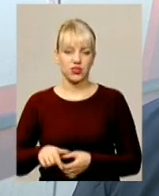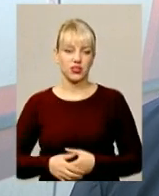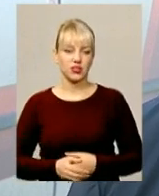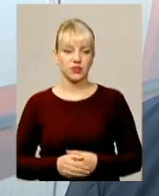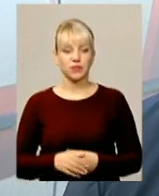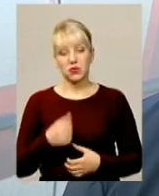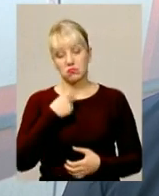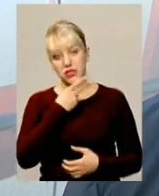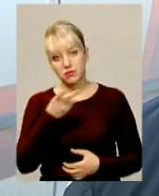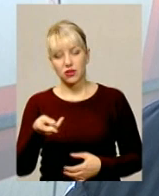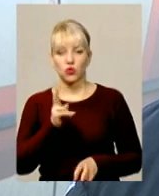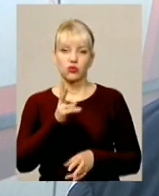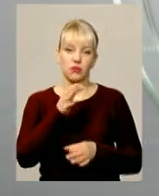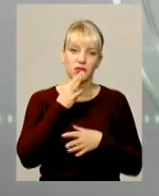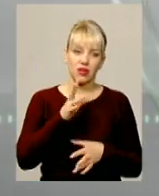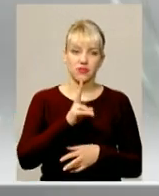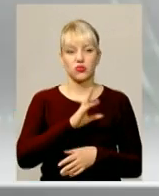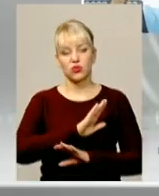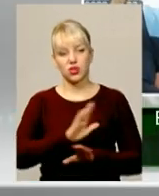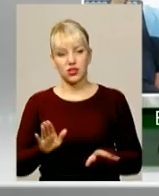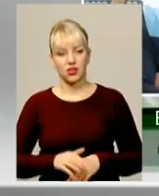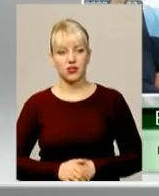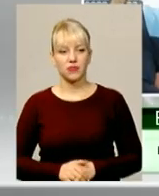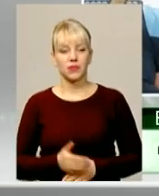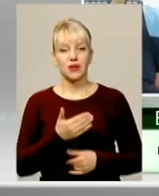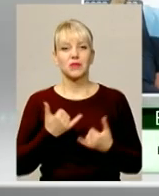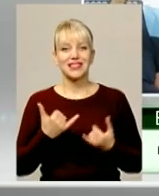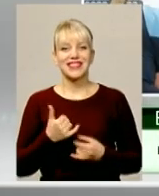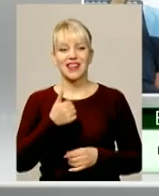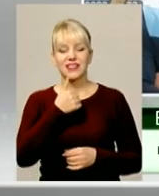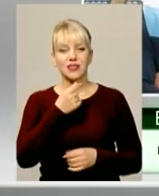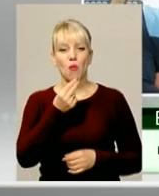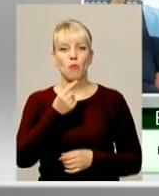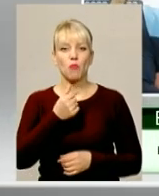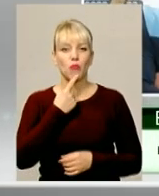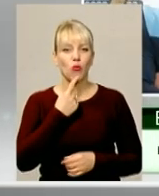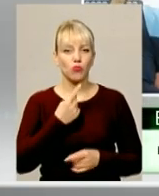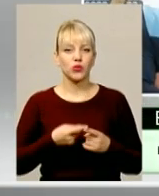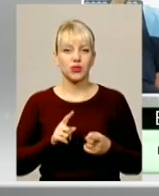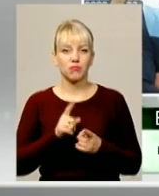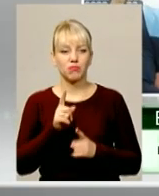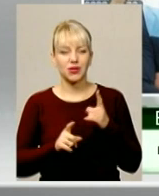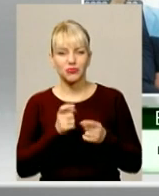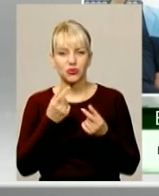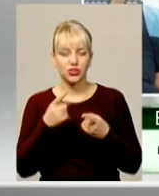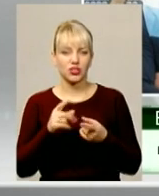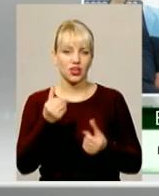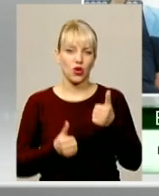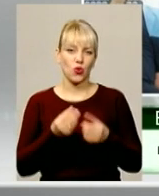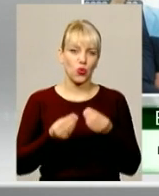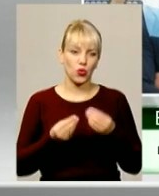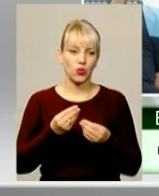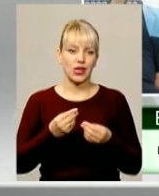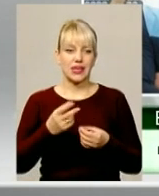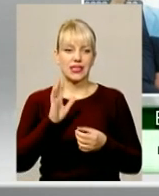яких ми просмотріли. Хтось подобався, хтось – ні. Ми зараз пробуємо трішки перебудувати гру на інший лад. Якби ми зараз